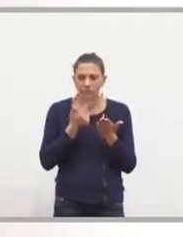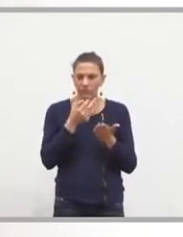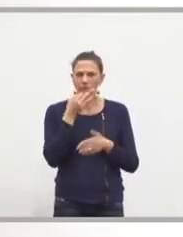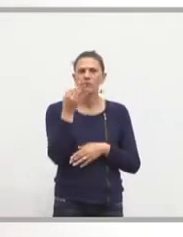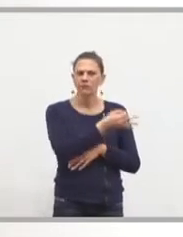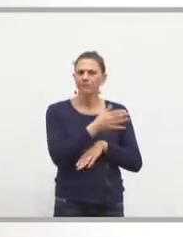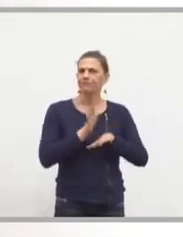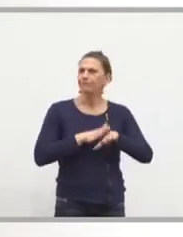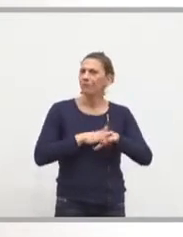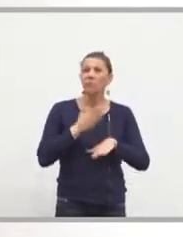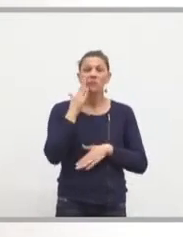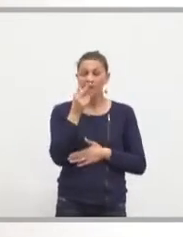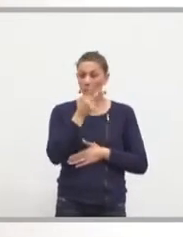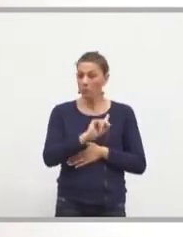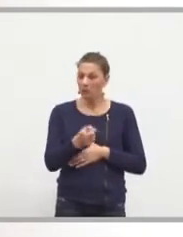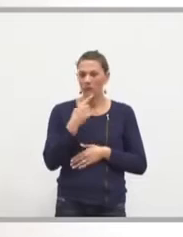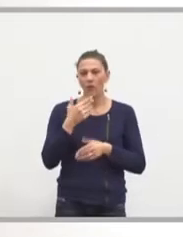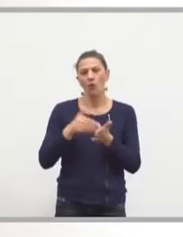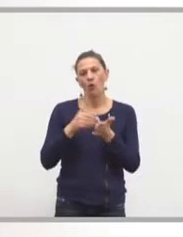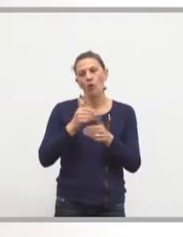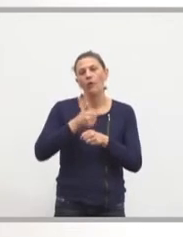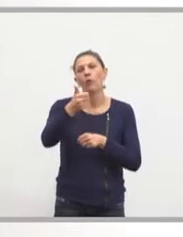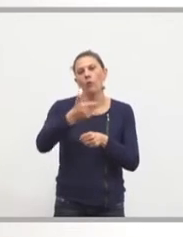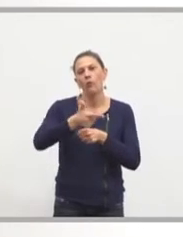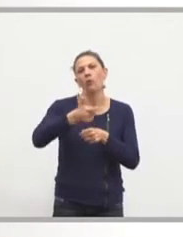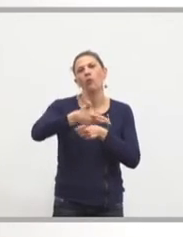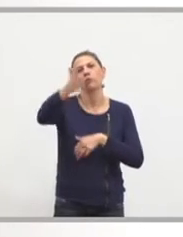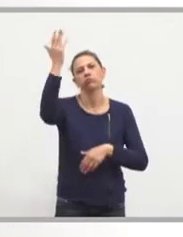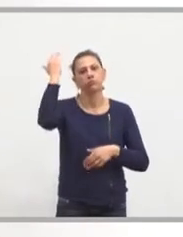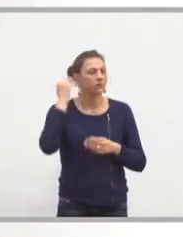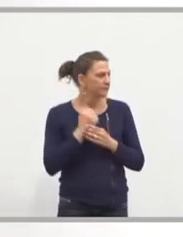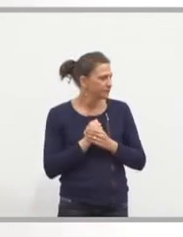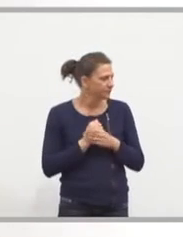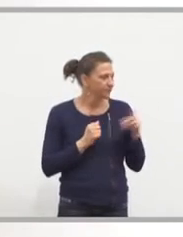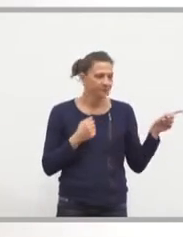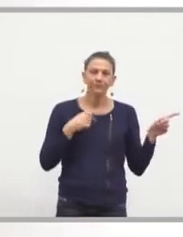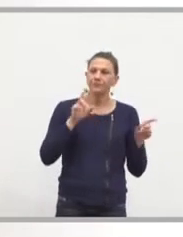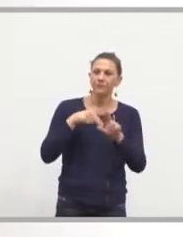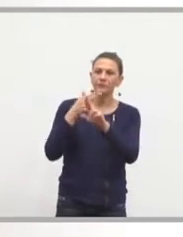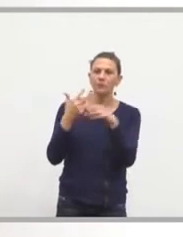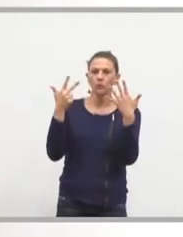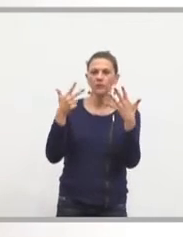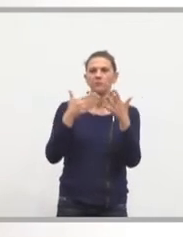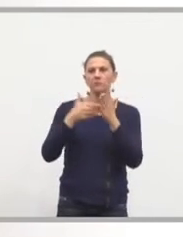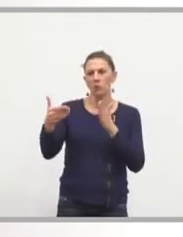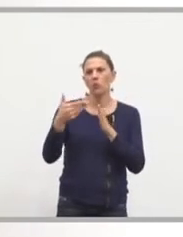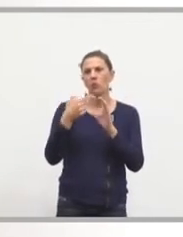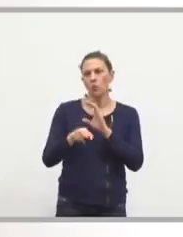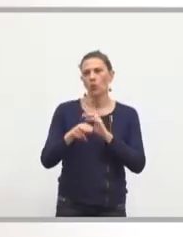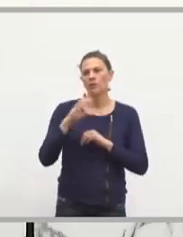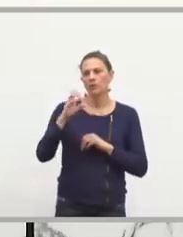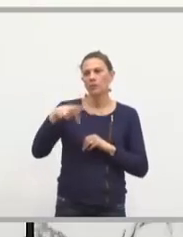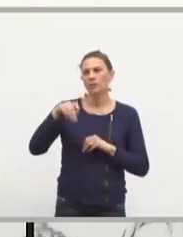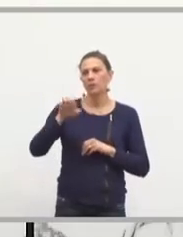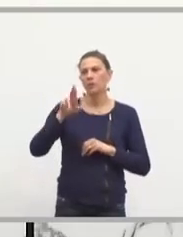on prend encore un an dans la vue et puis ainsi de suite. Je vous réponds juste là-dessus, il y a 8 millions d'euros mentionnés au CPER sur l'étoile